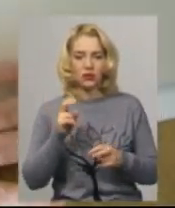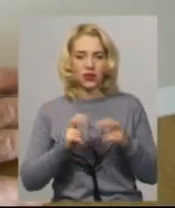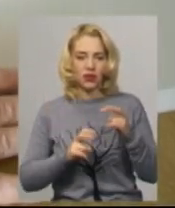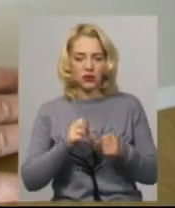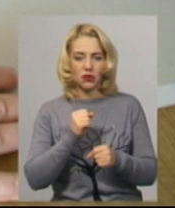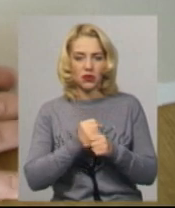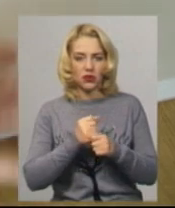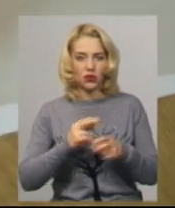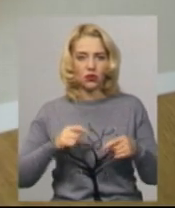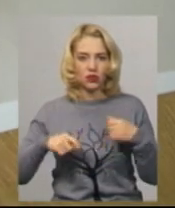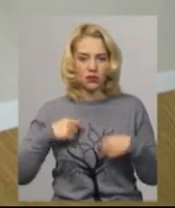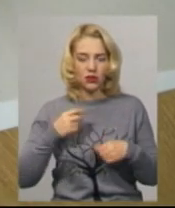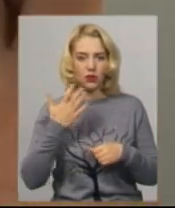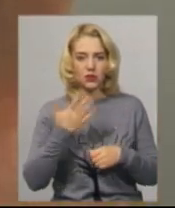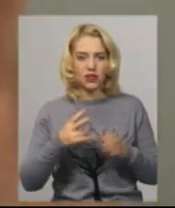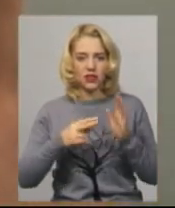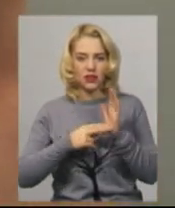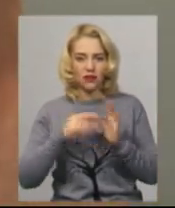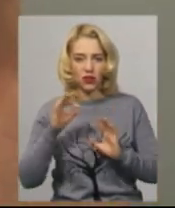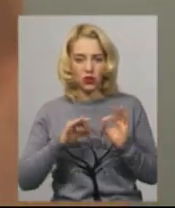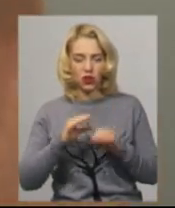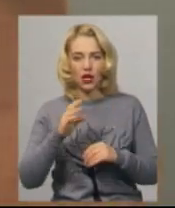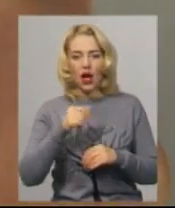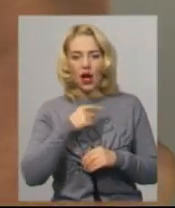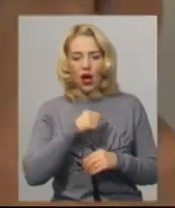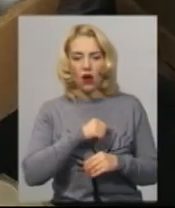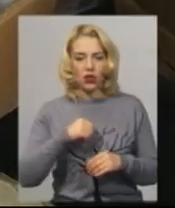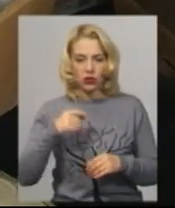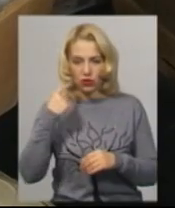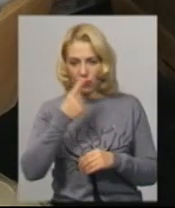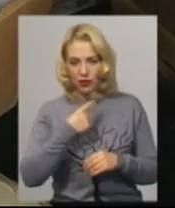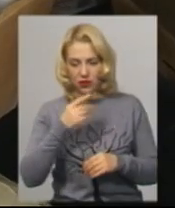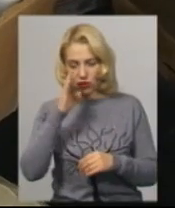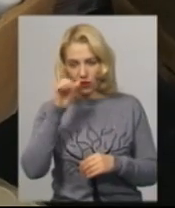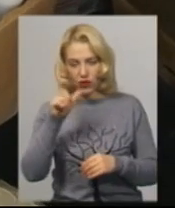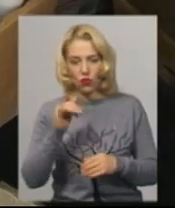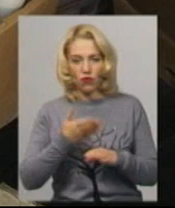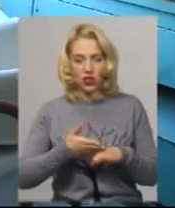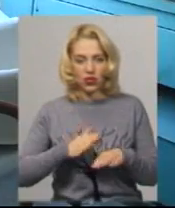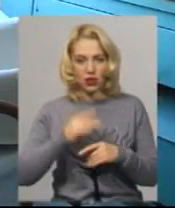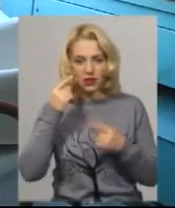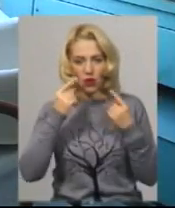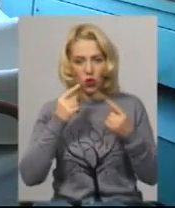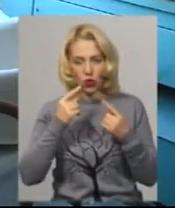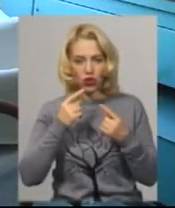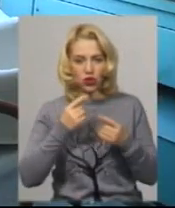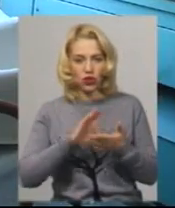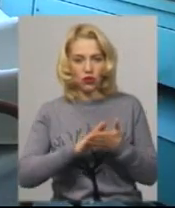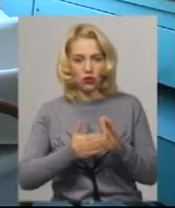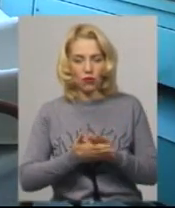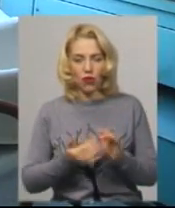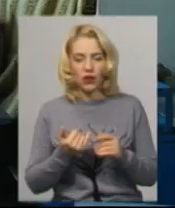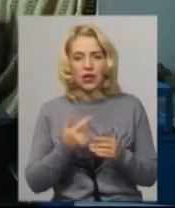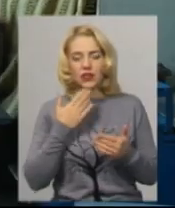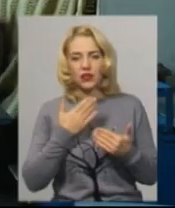працює в збиток на 57%, а особисто він у важких психологічних умовах. Працівники теперішній колишній звернулися до відділення служби